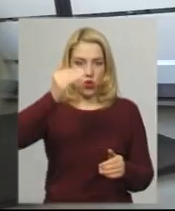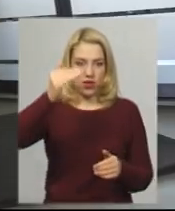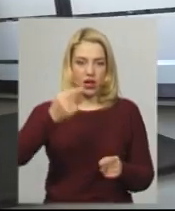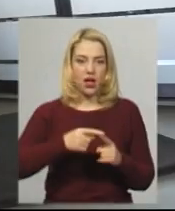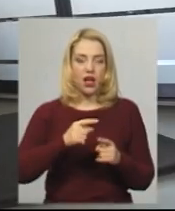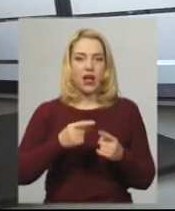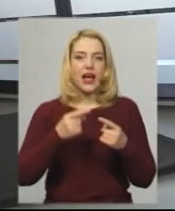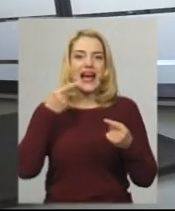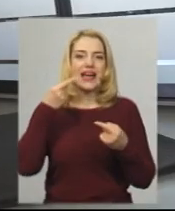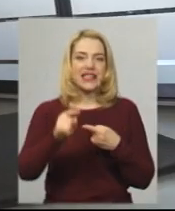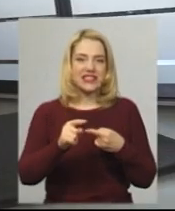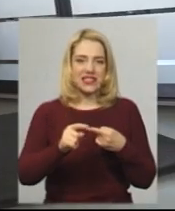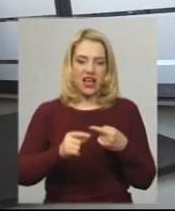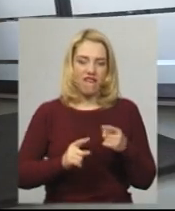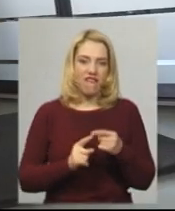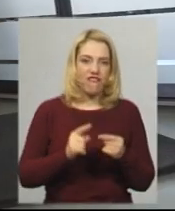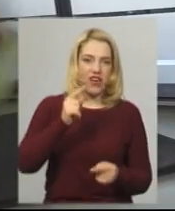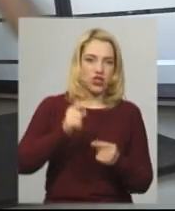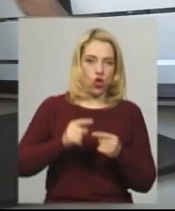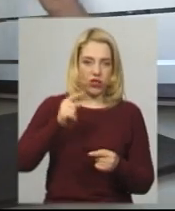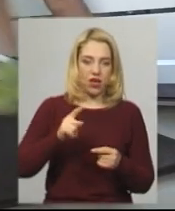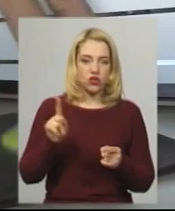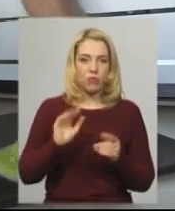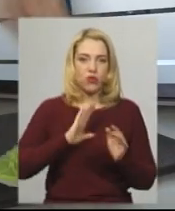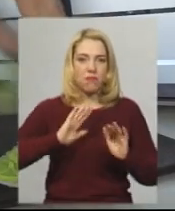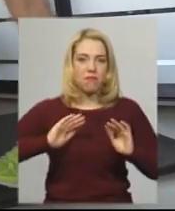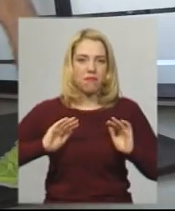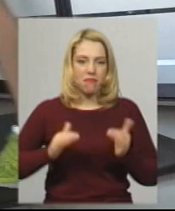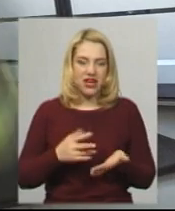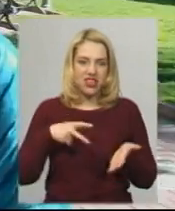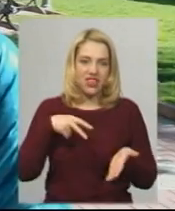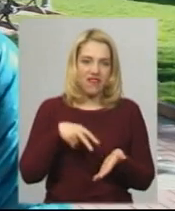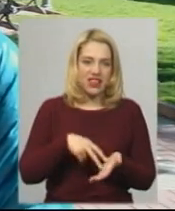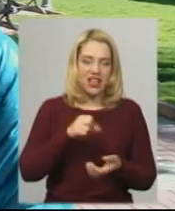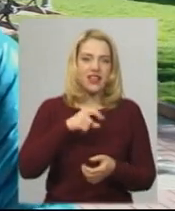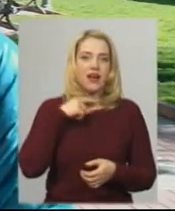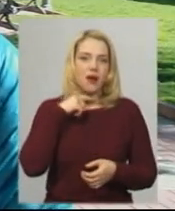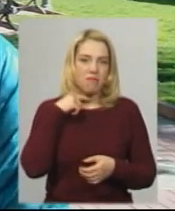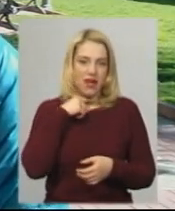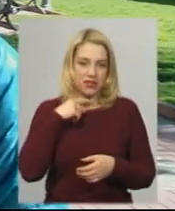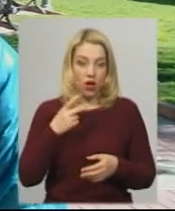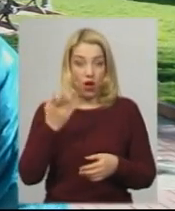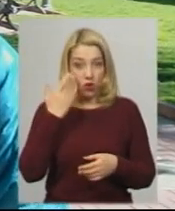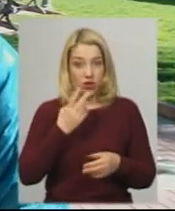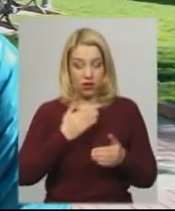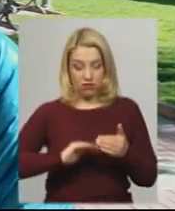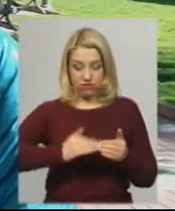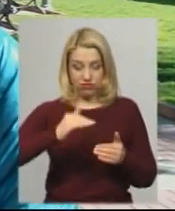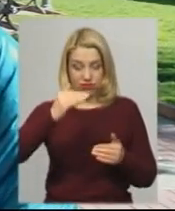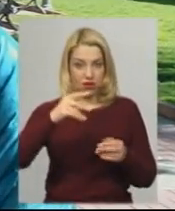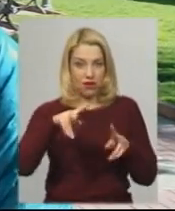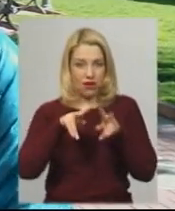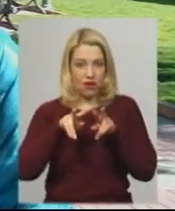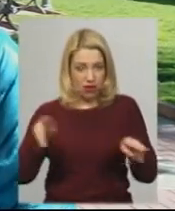різна висота і це, щоб зменшити навантаження на м'язи. Тому що, коли ти використовуєш постійно на одну висоту, виходиш,